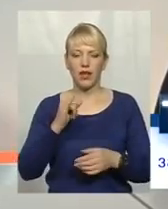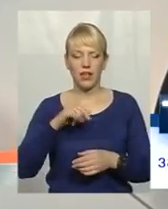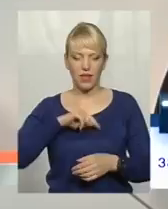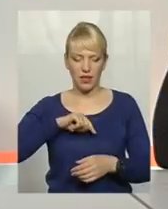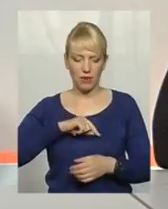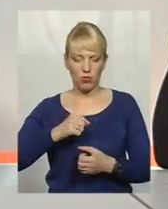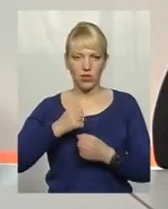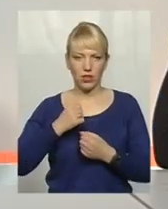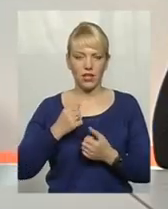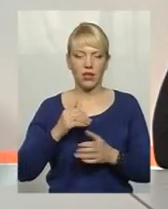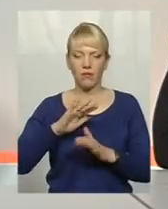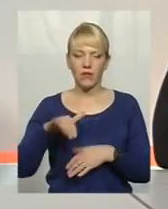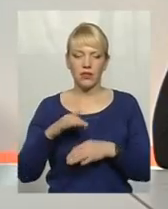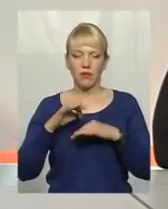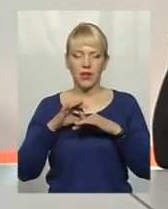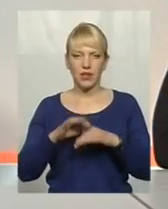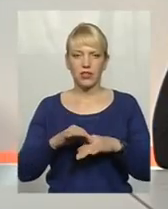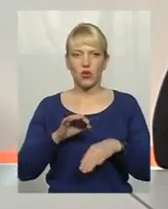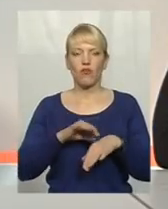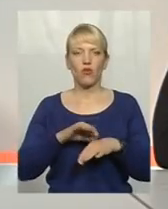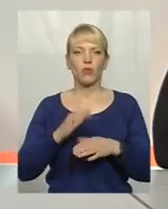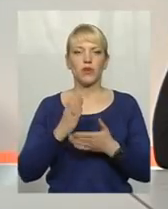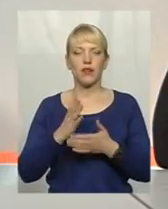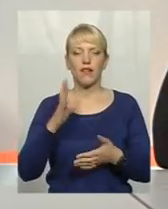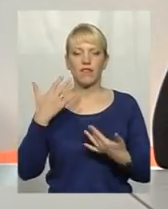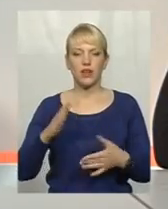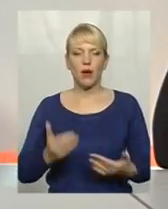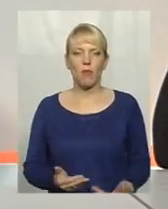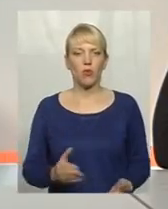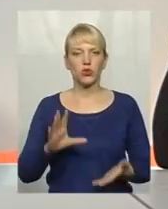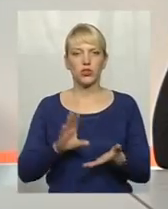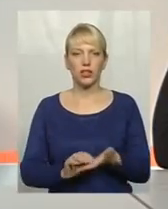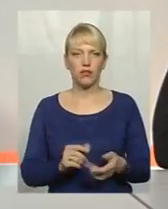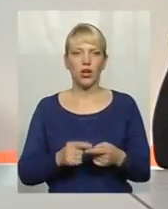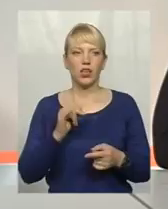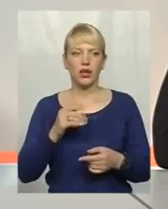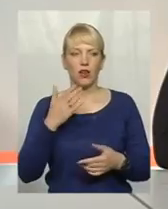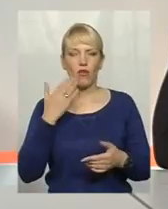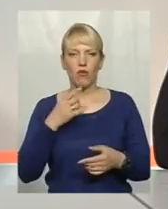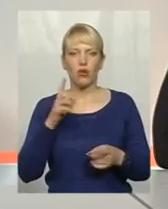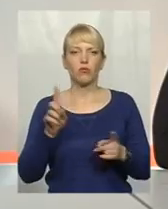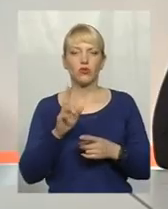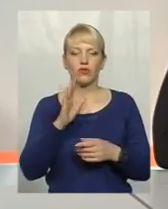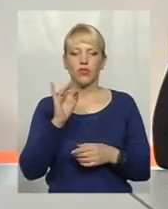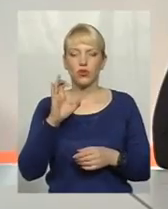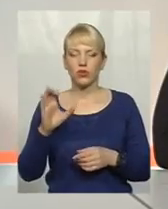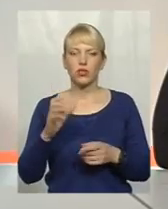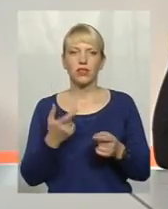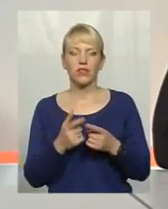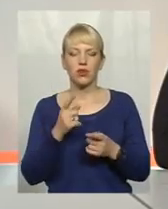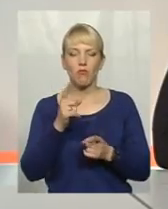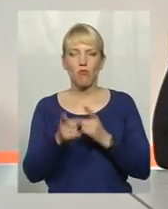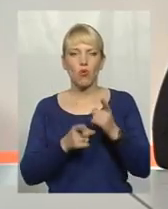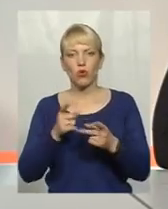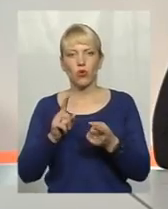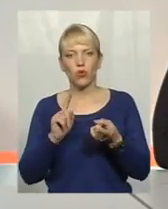хвороби є пожиттєвим. Друга справа, що ми говоримо про грип кожен рік тому, що вірус має таку здатність, він мотує, він